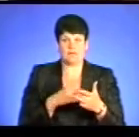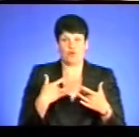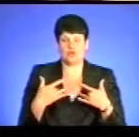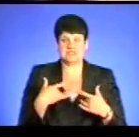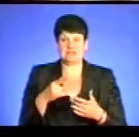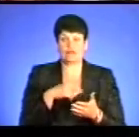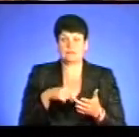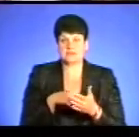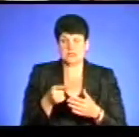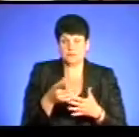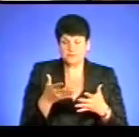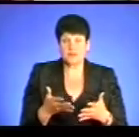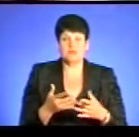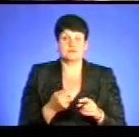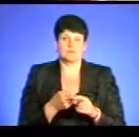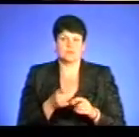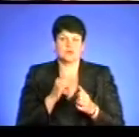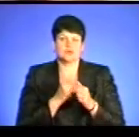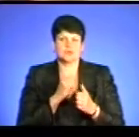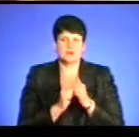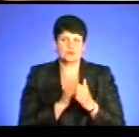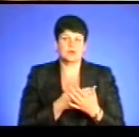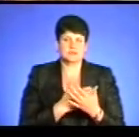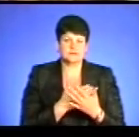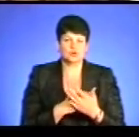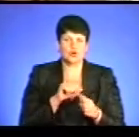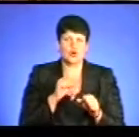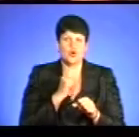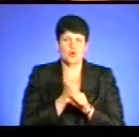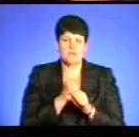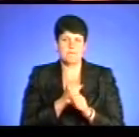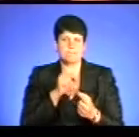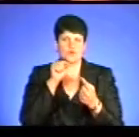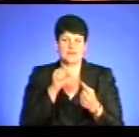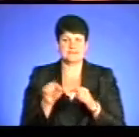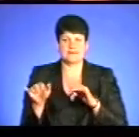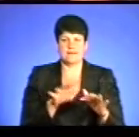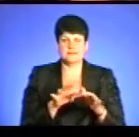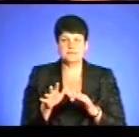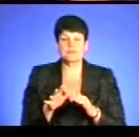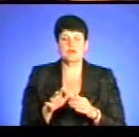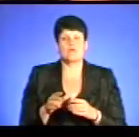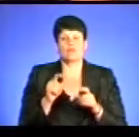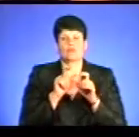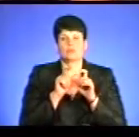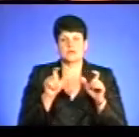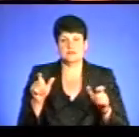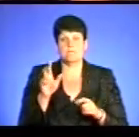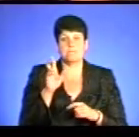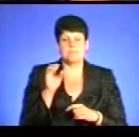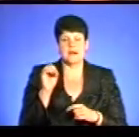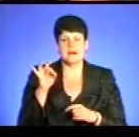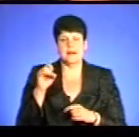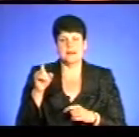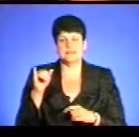активісти щинили кілька протестних акцій на виступах українських артистів. У Палаці культури Березіль виконавців Потапа і Настю